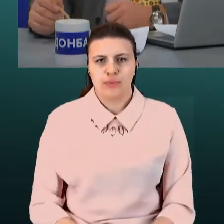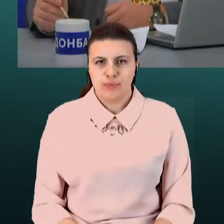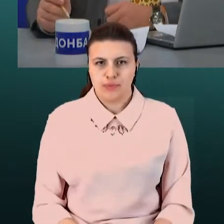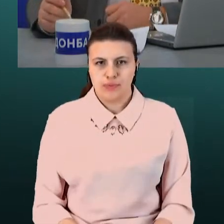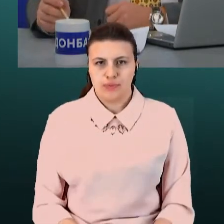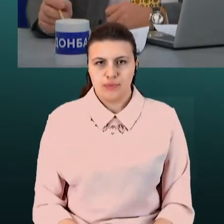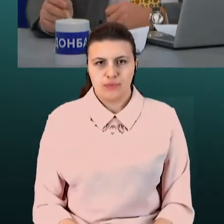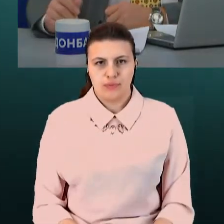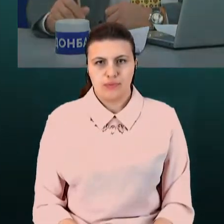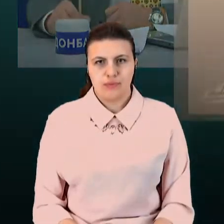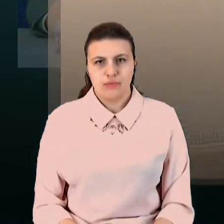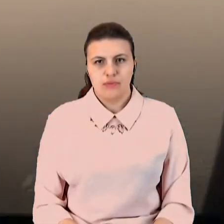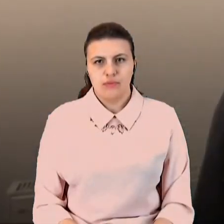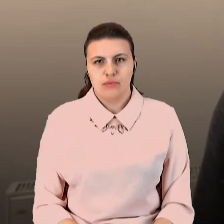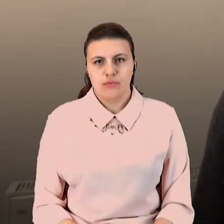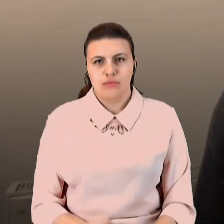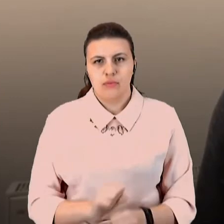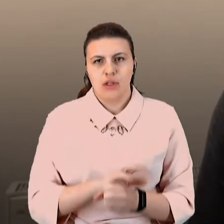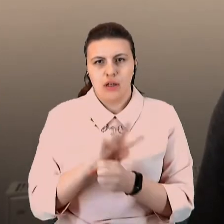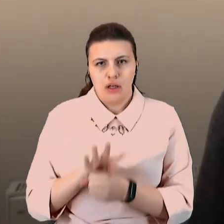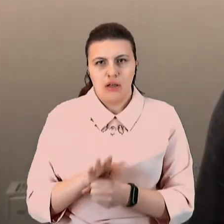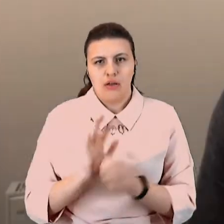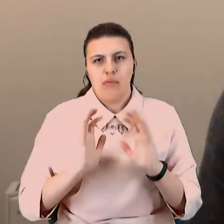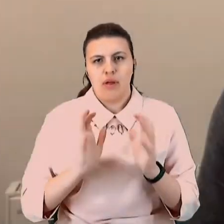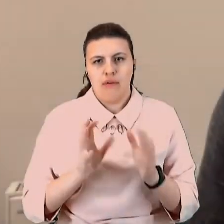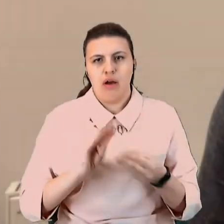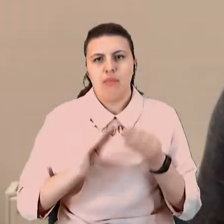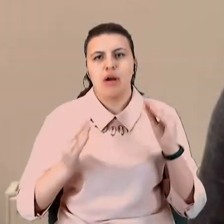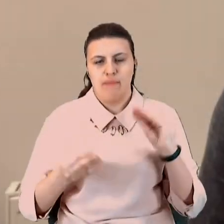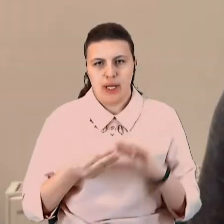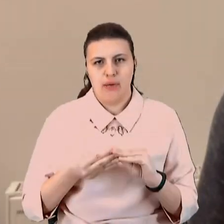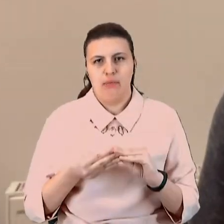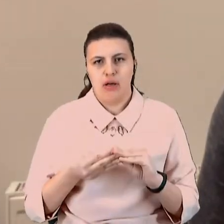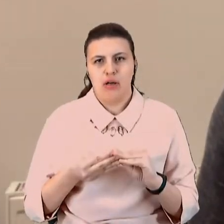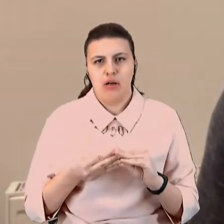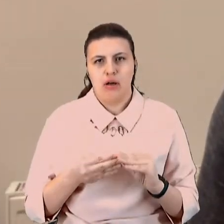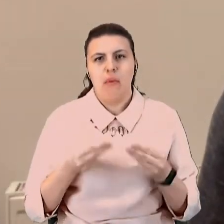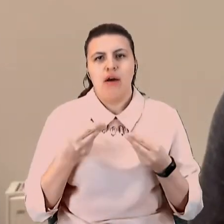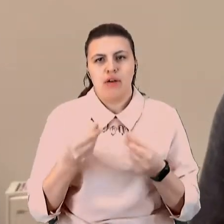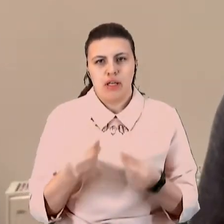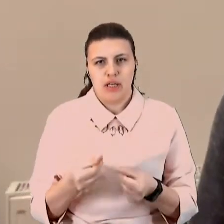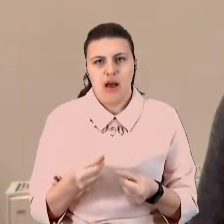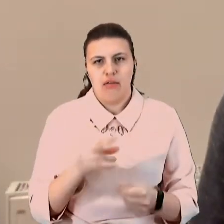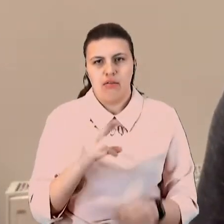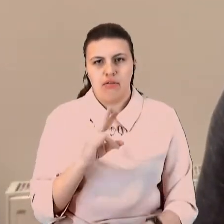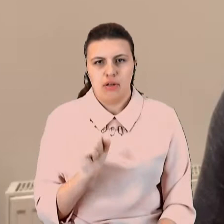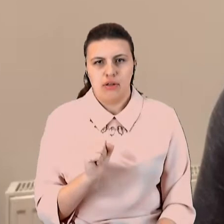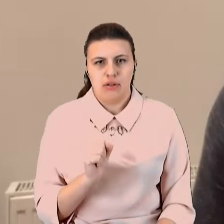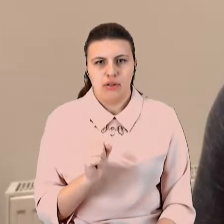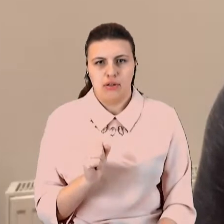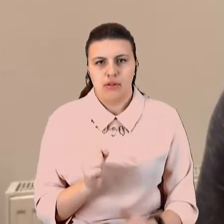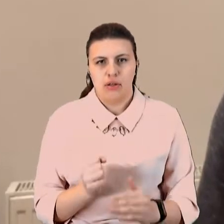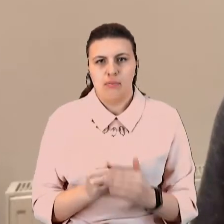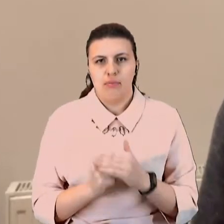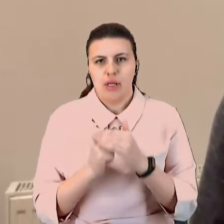Коронавірус і вообще проблема мирова коронавірусу, конечно ж, повлияло на приоритетність в